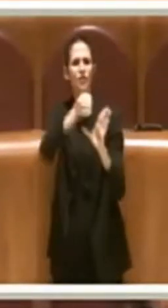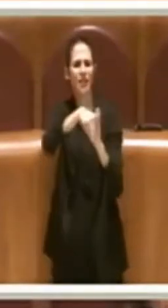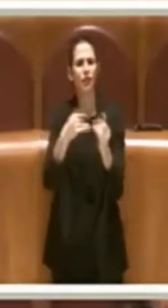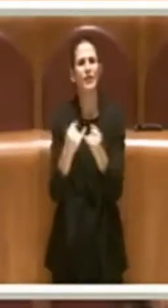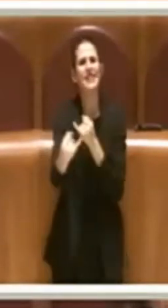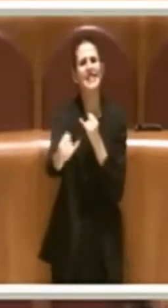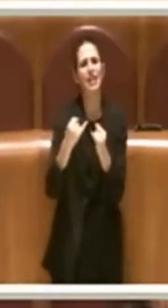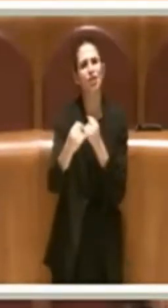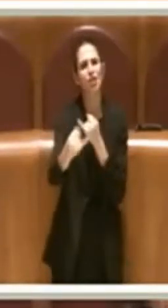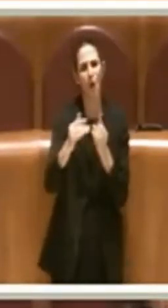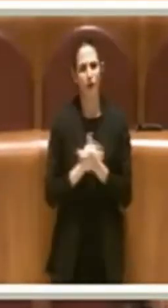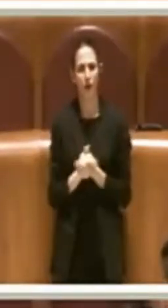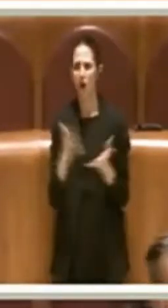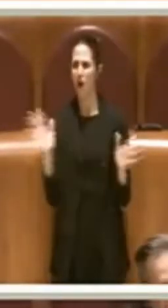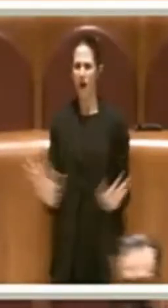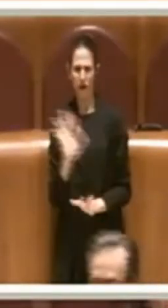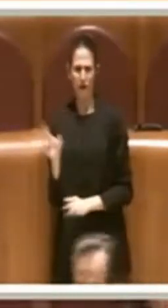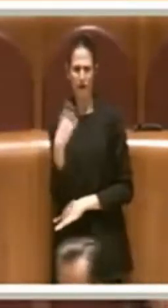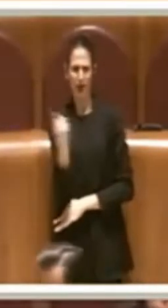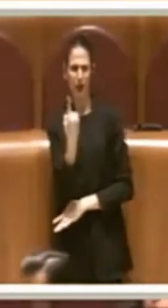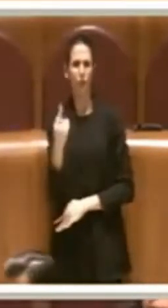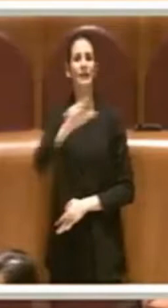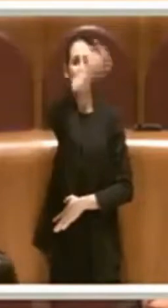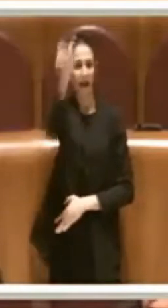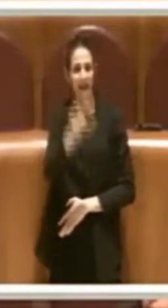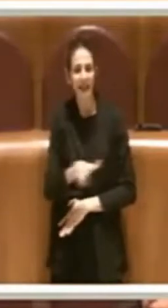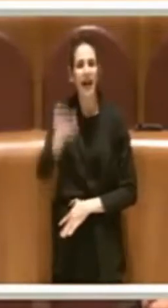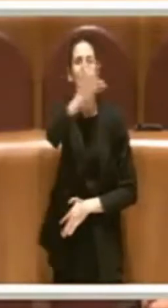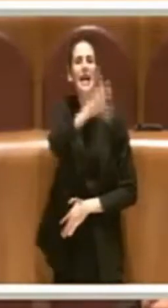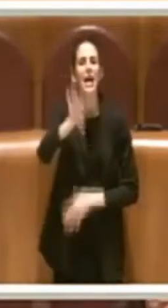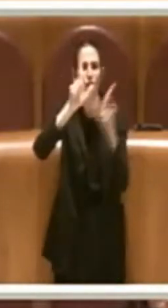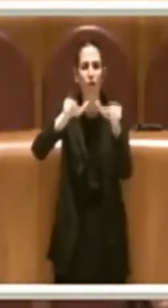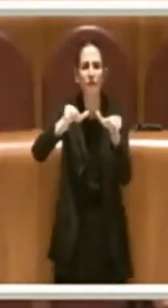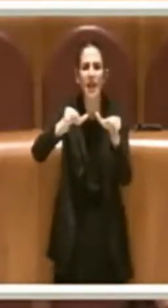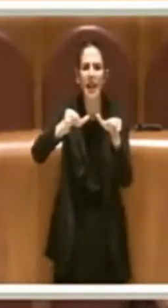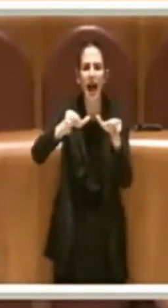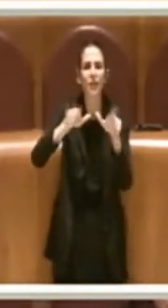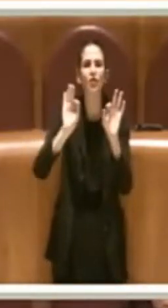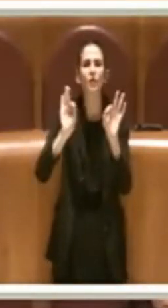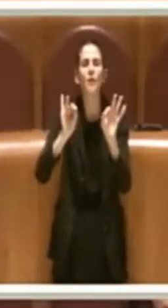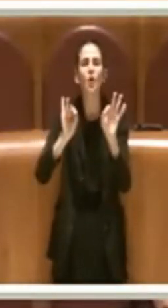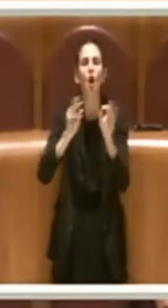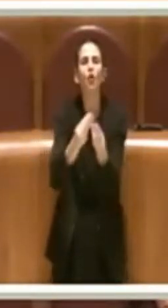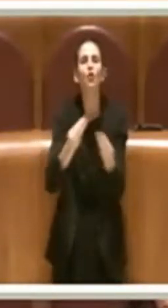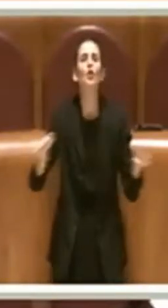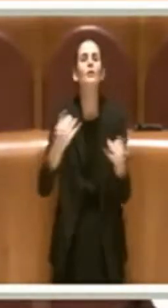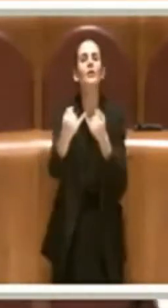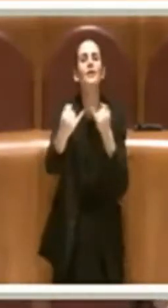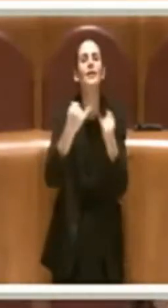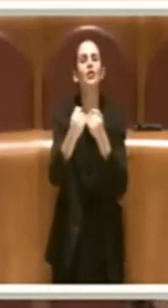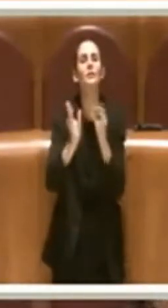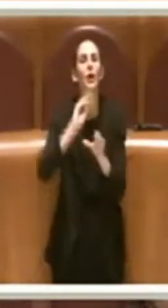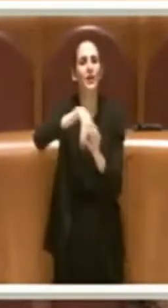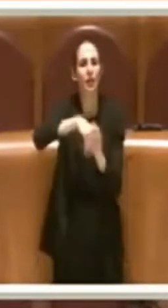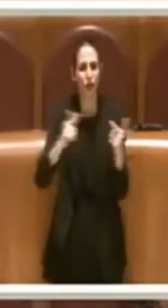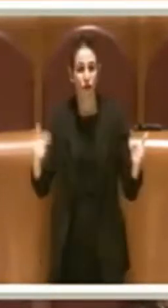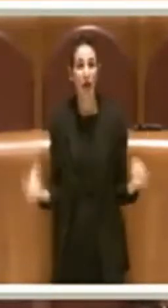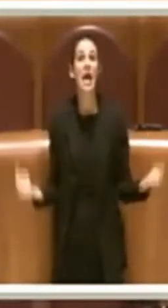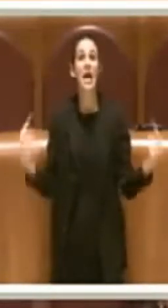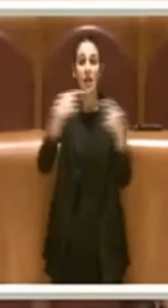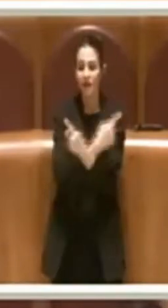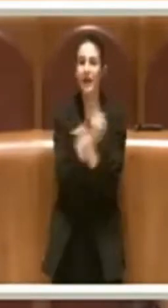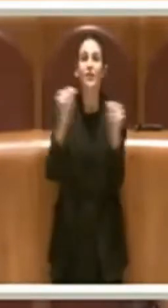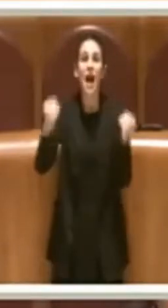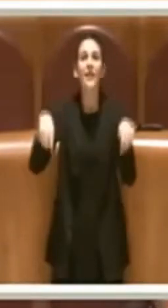regionale, forse l'unica regione che non aveva mai inserito lo strumento distanziometrico. L'ha fatto. Siamo riusciti ad